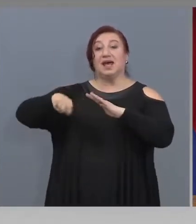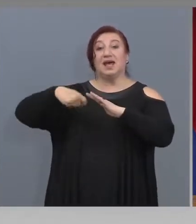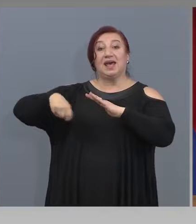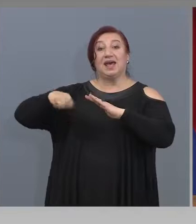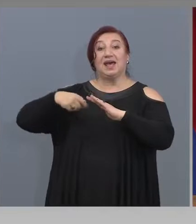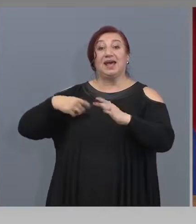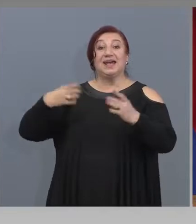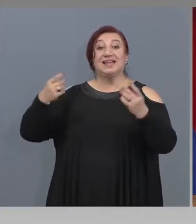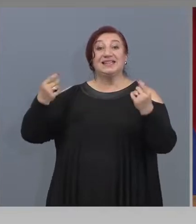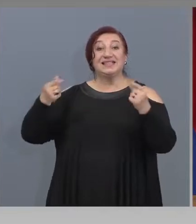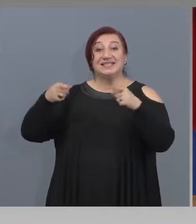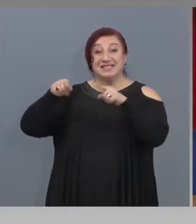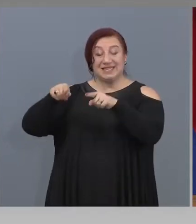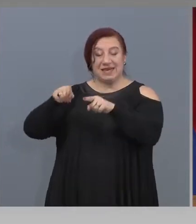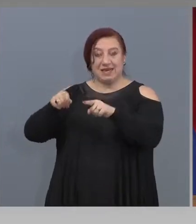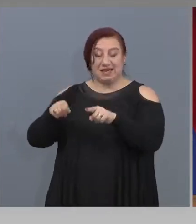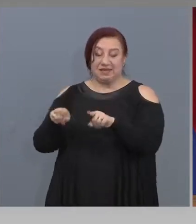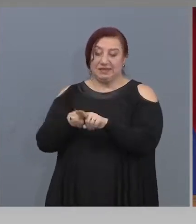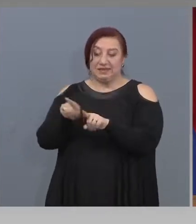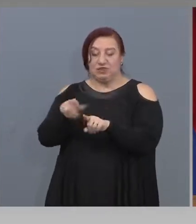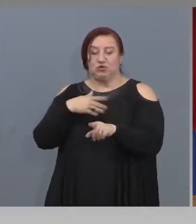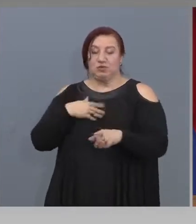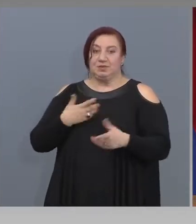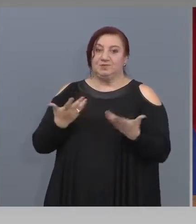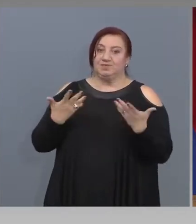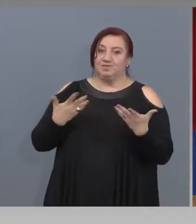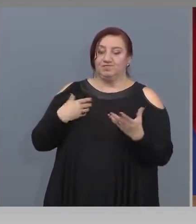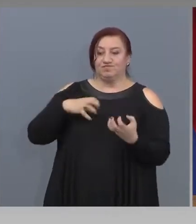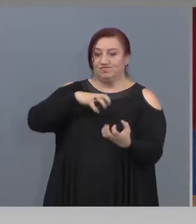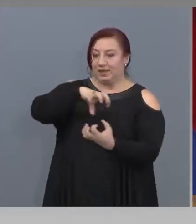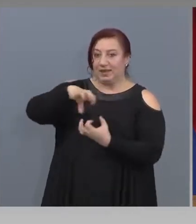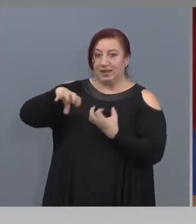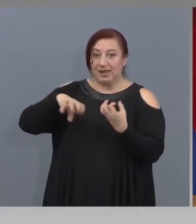който търпи той сериозни поражения.